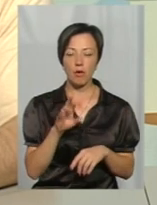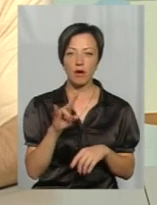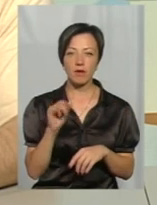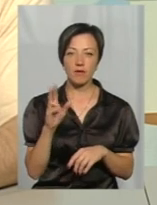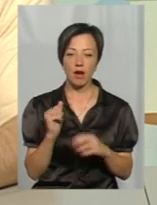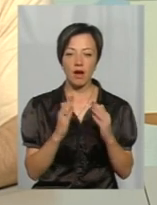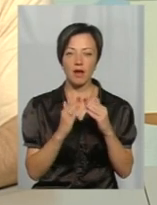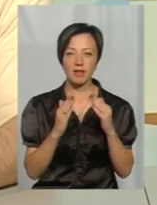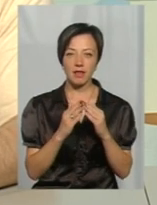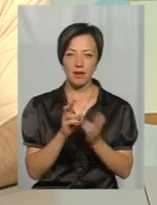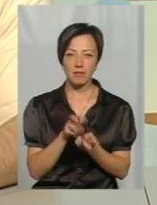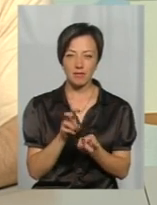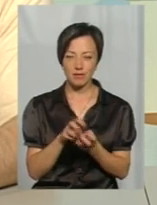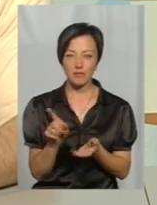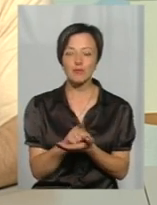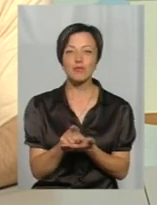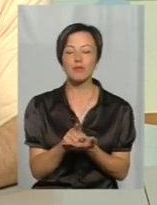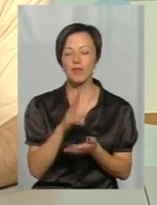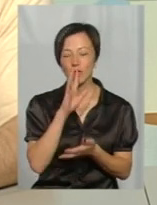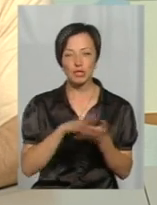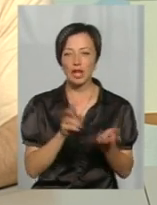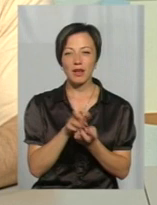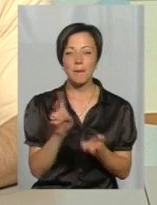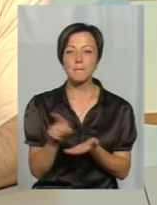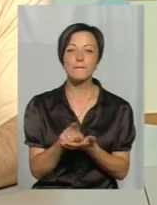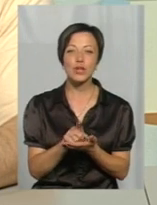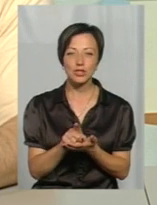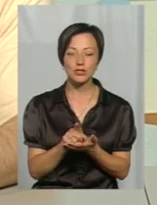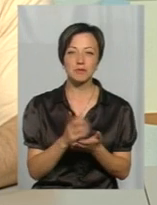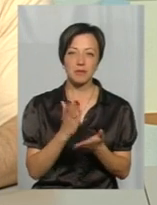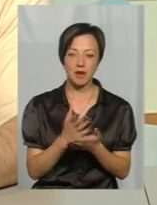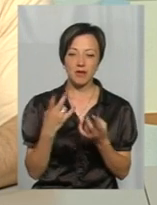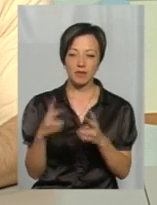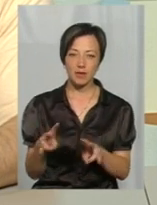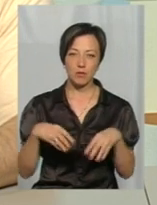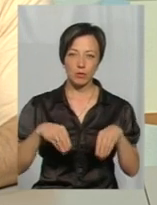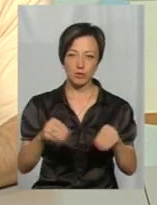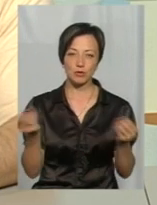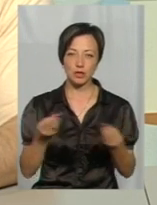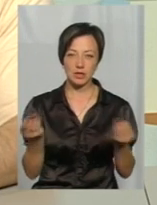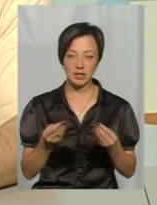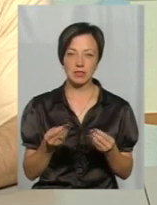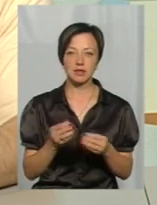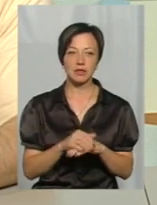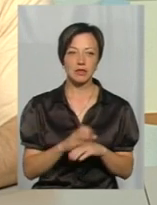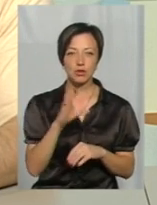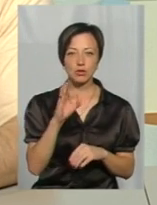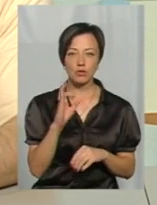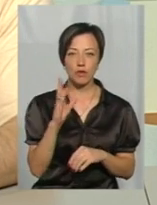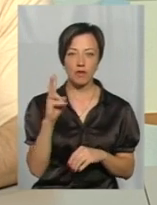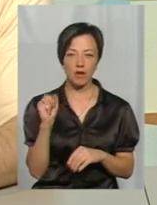хатна полівка, лісова полівка, яка шкодочинність має на наших посівах. Далі совка,